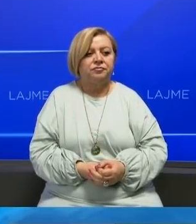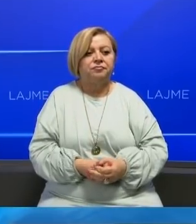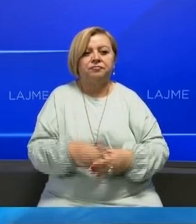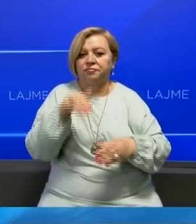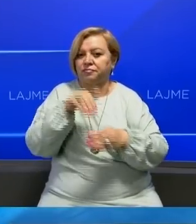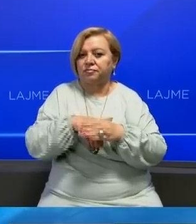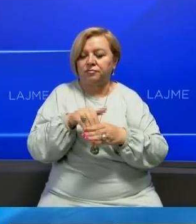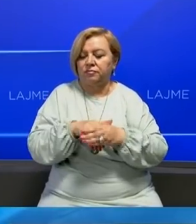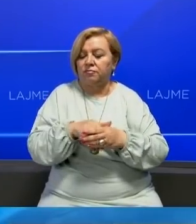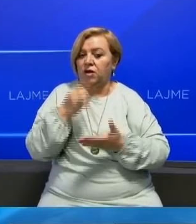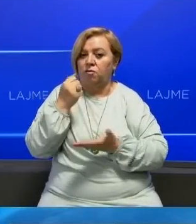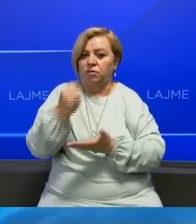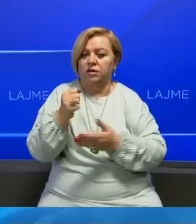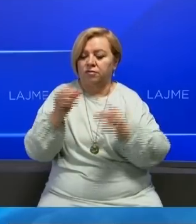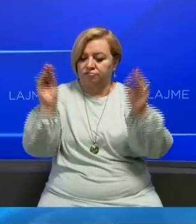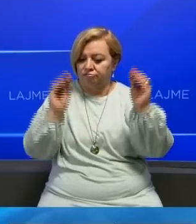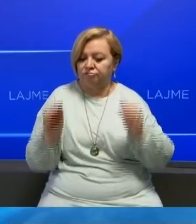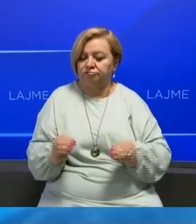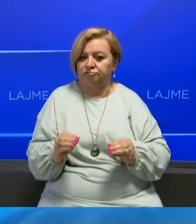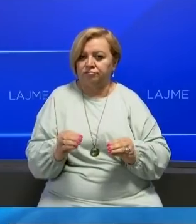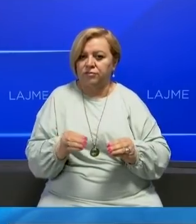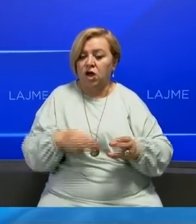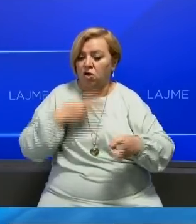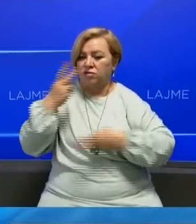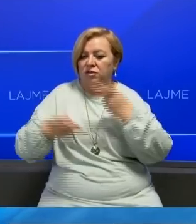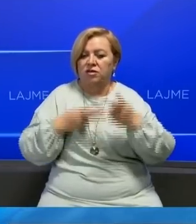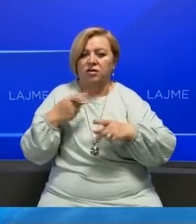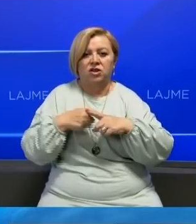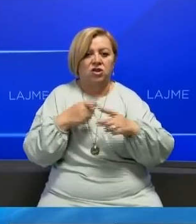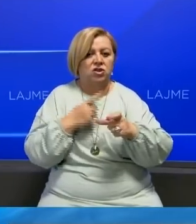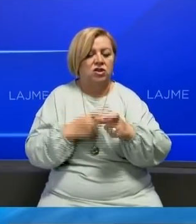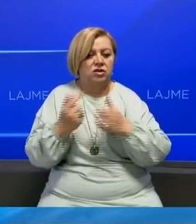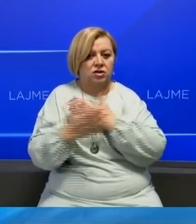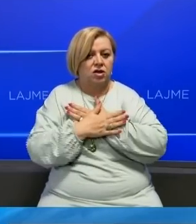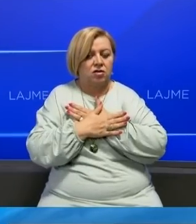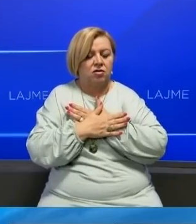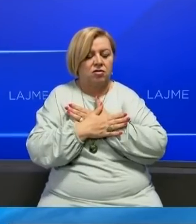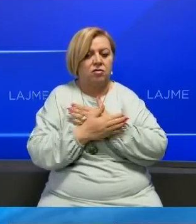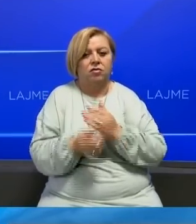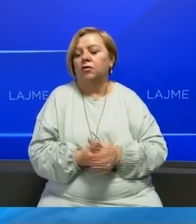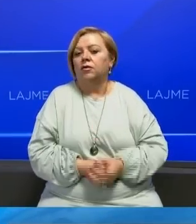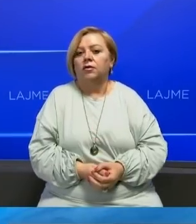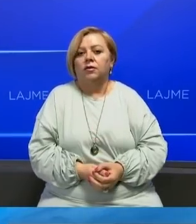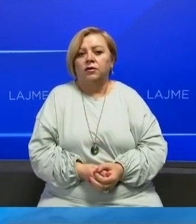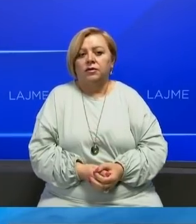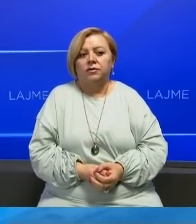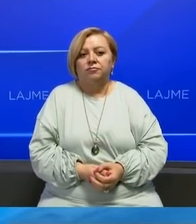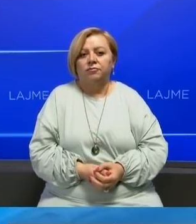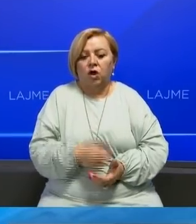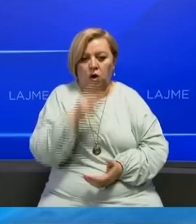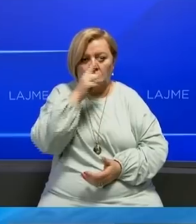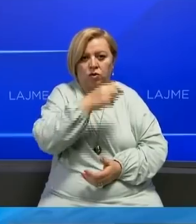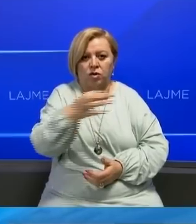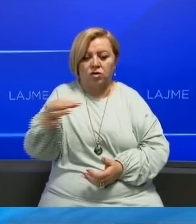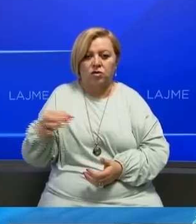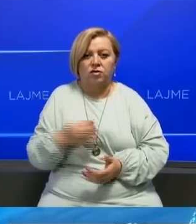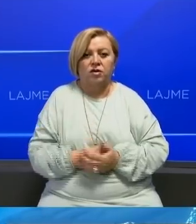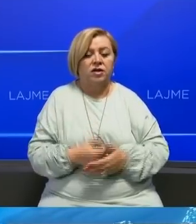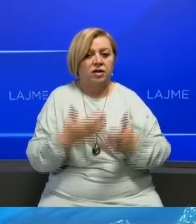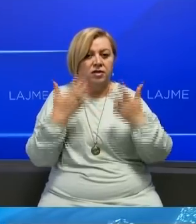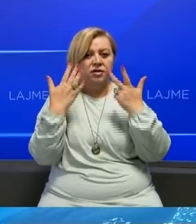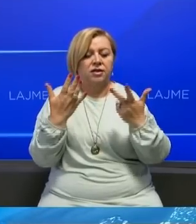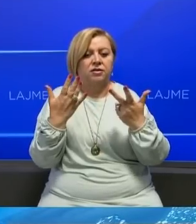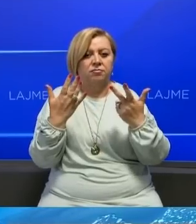Bugjeti planifikuar nga ona e Komisioni qëndëror të zgjede për organizimin e zgjedeve lokale është në shumën 8